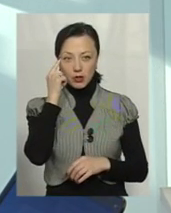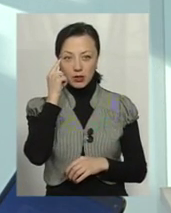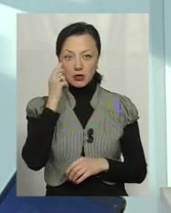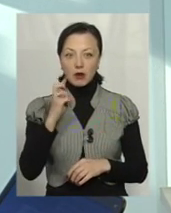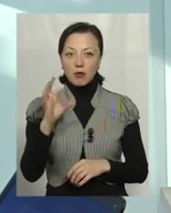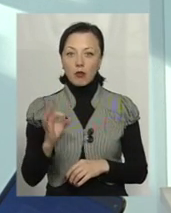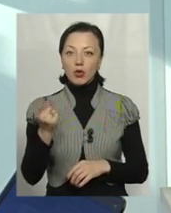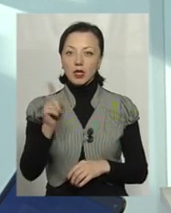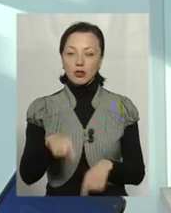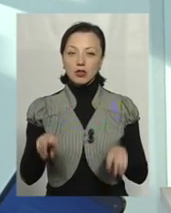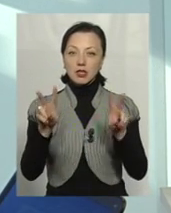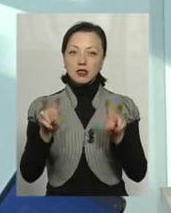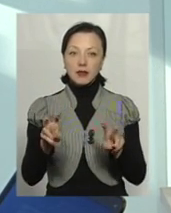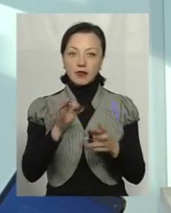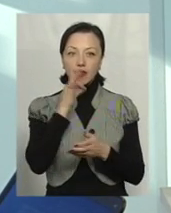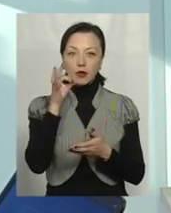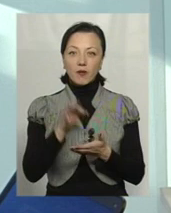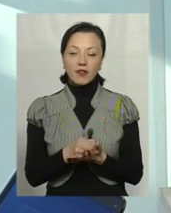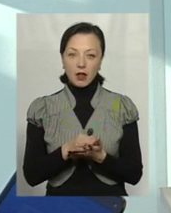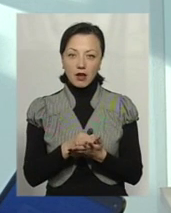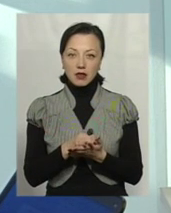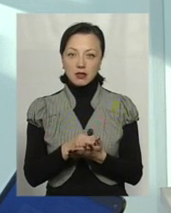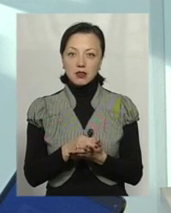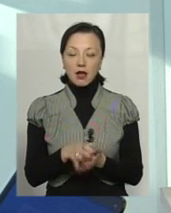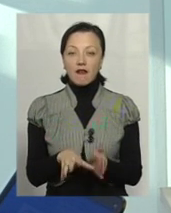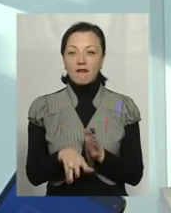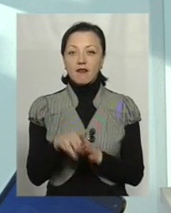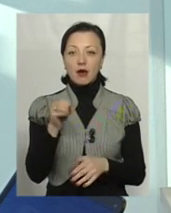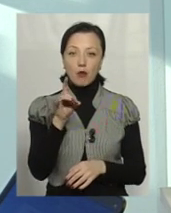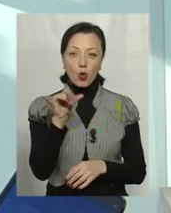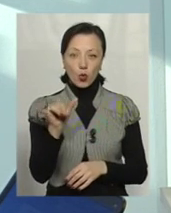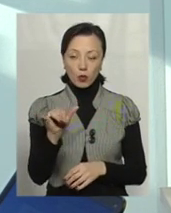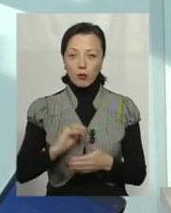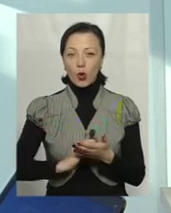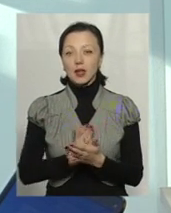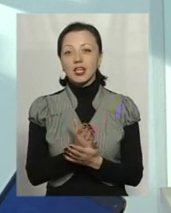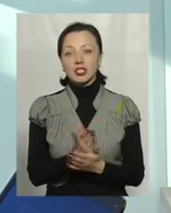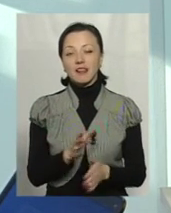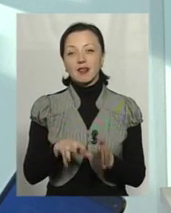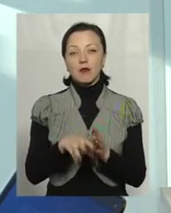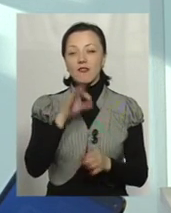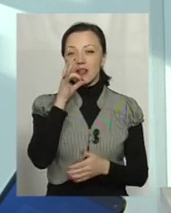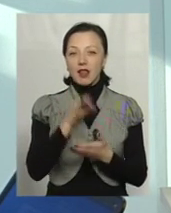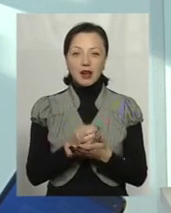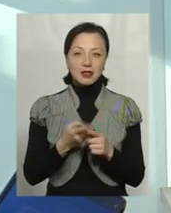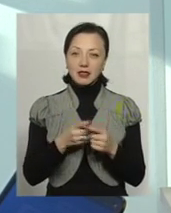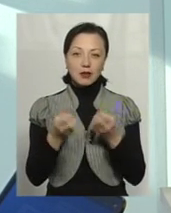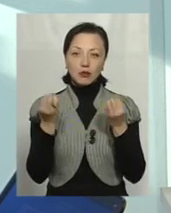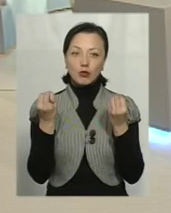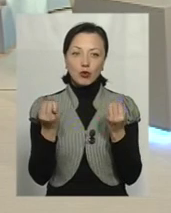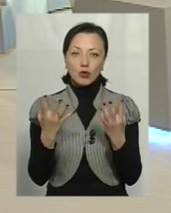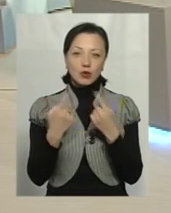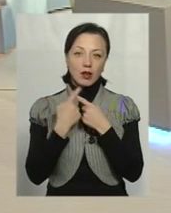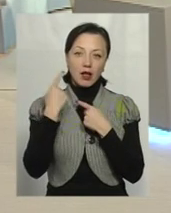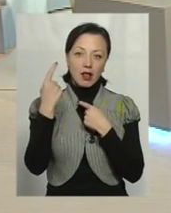Бо те, що називається відповідальність вибору на виборах, політична відповідальність на виборах, це не просто якісь дуже